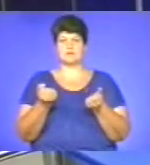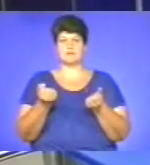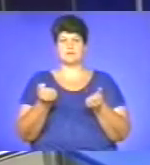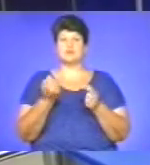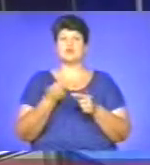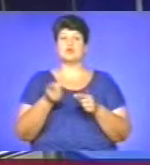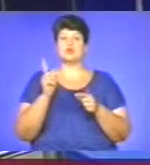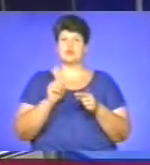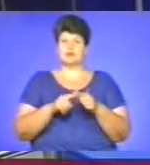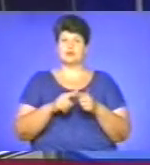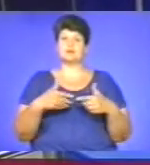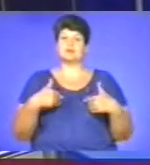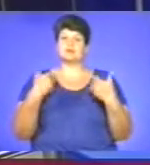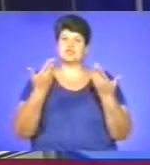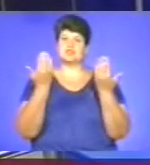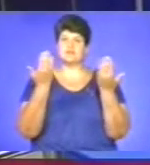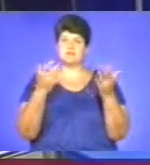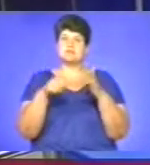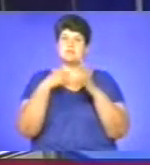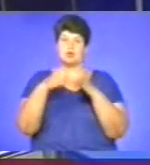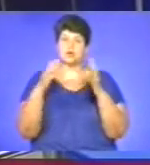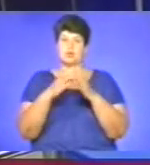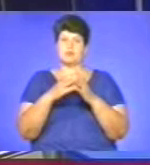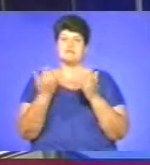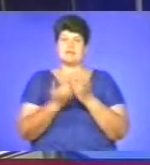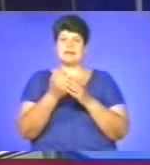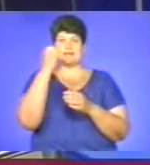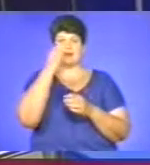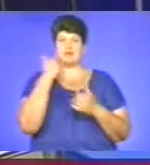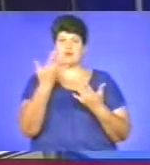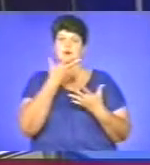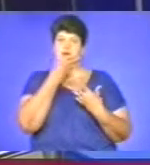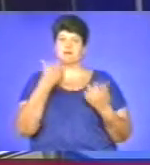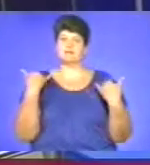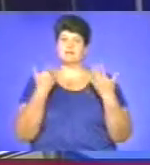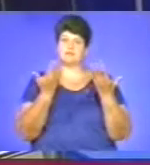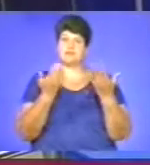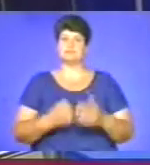Цього здача й вам і знімальна група «Вісте». Дякую, що ви з нами і гарних вихідних вам!